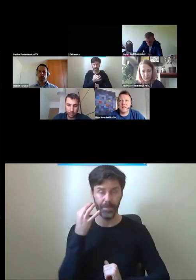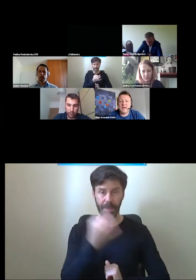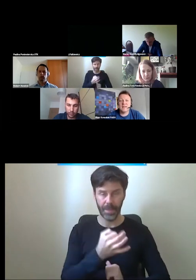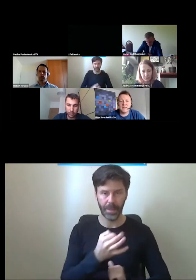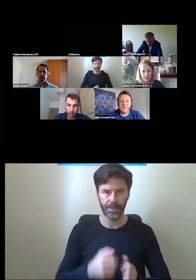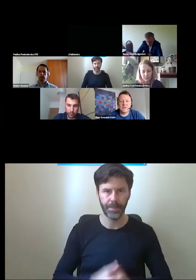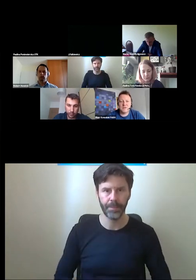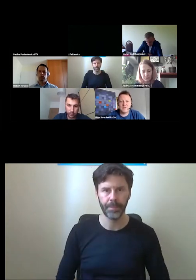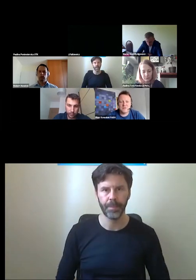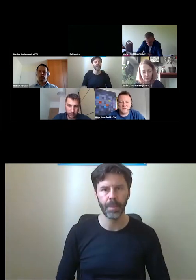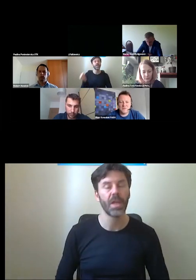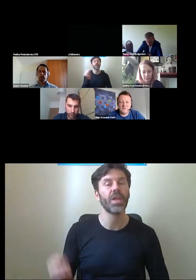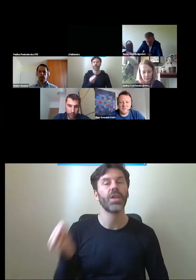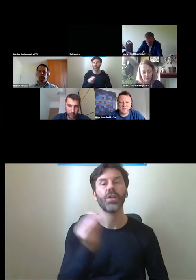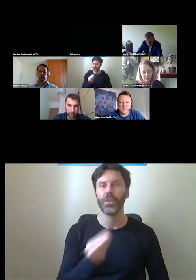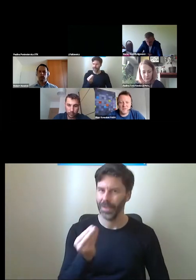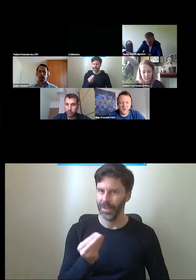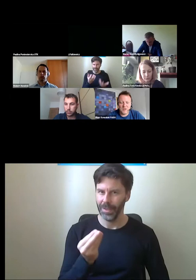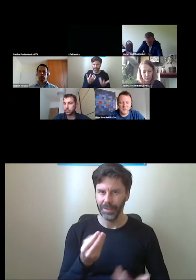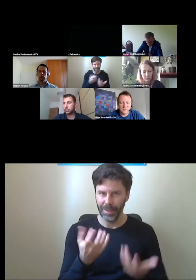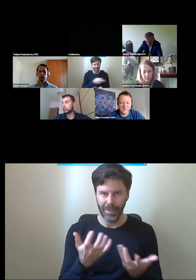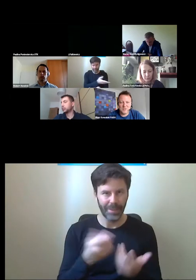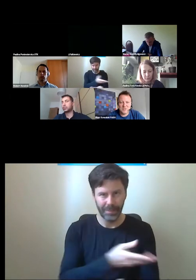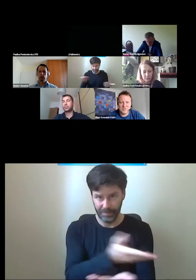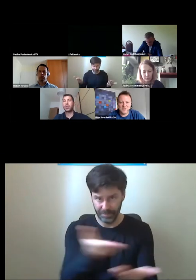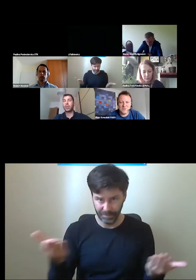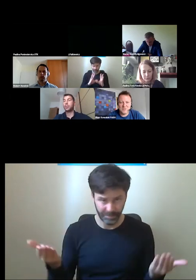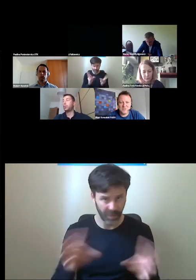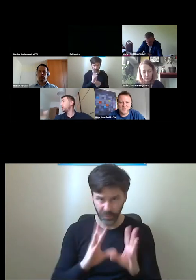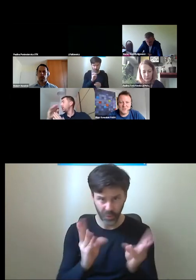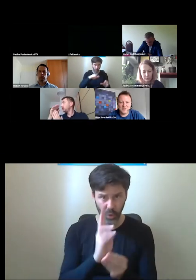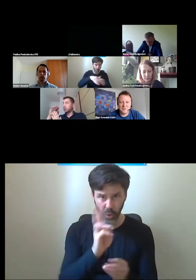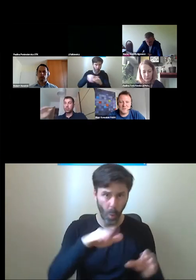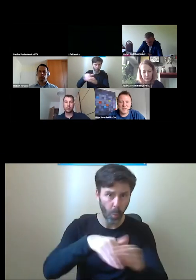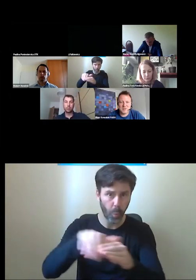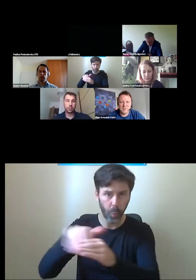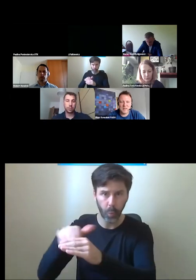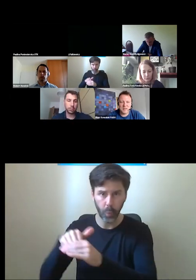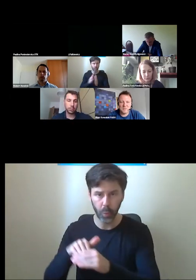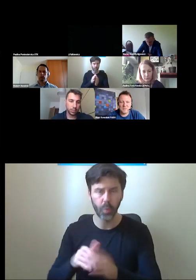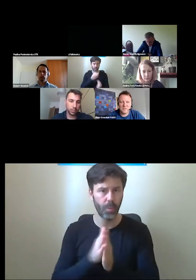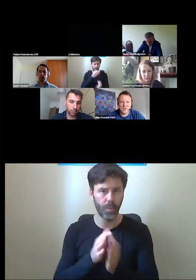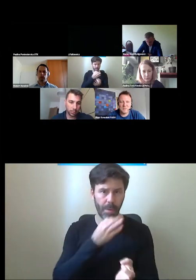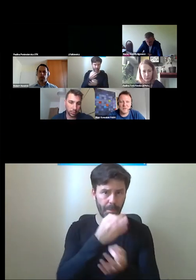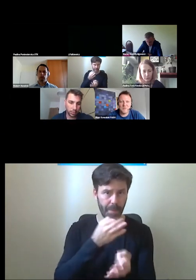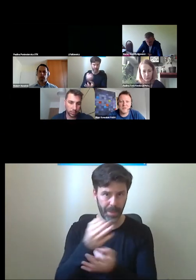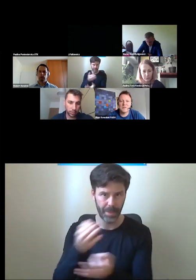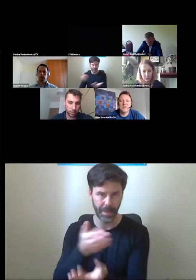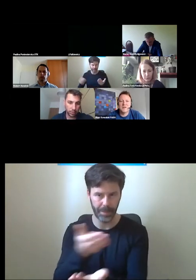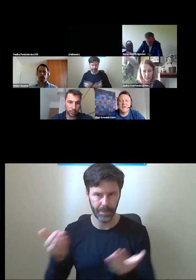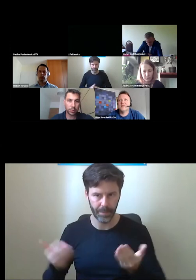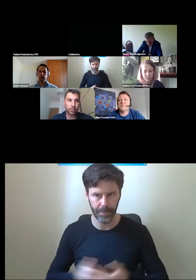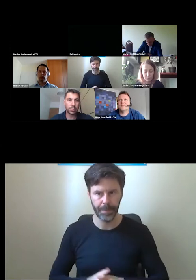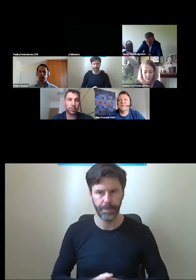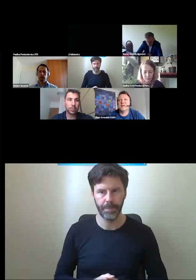zachęta do tego, do, do, do Was wszystkich, drogie uczestniczki, uczestnicy, do tego, żeby zadawać pytania naszym ekspertom. Za moment